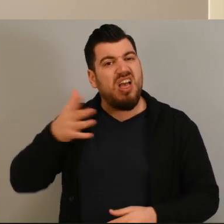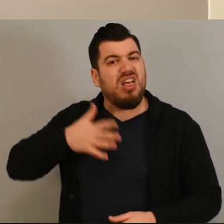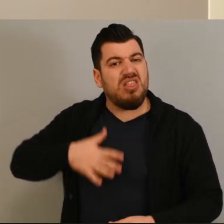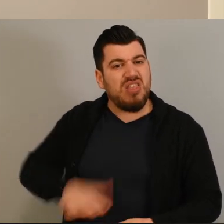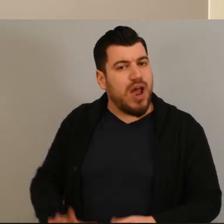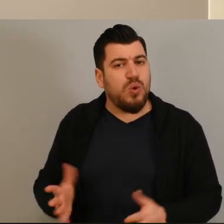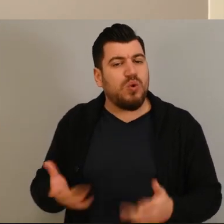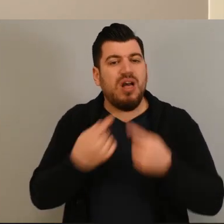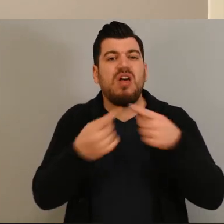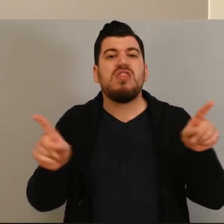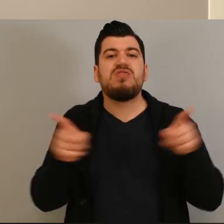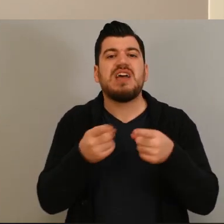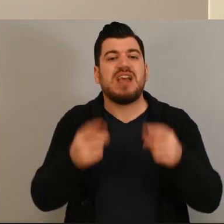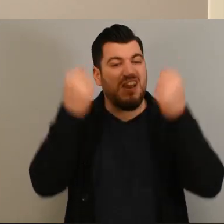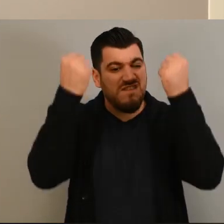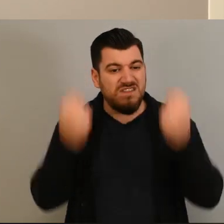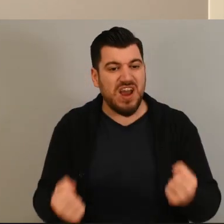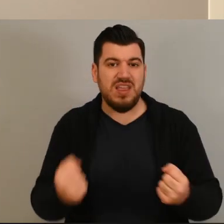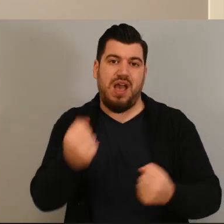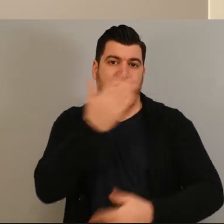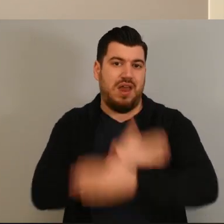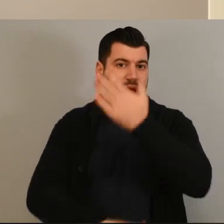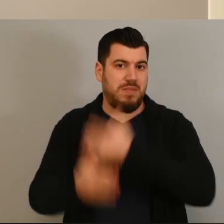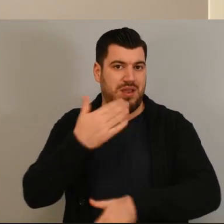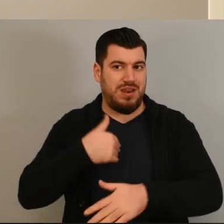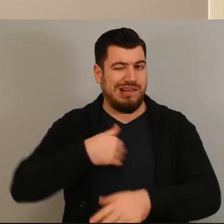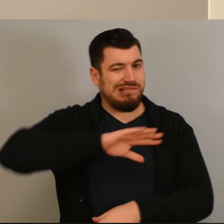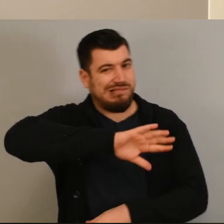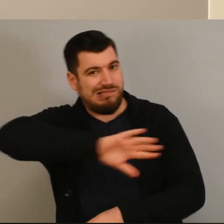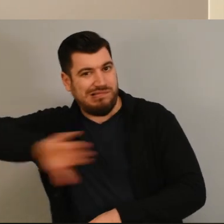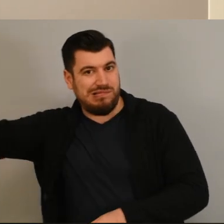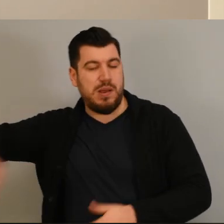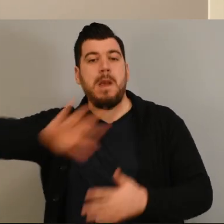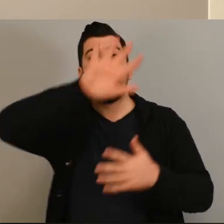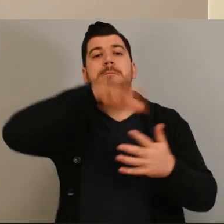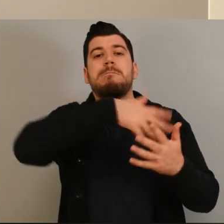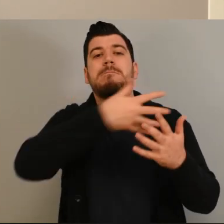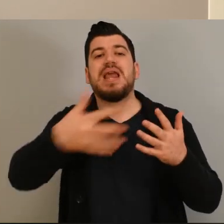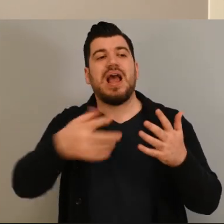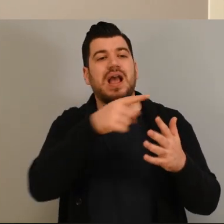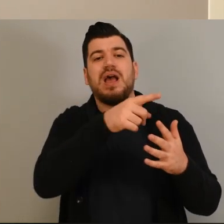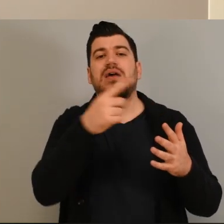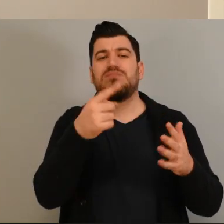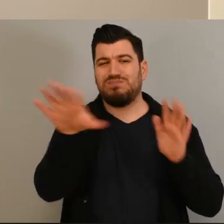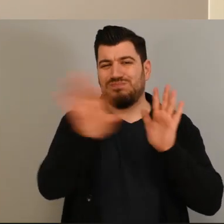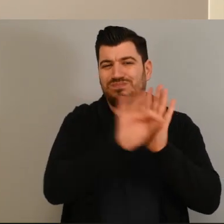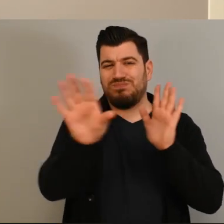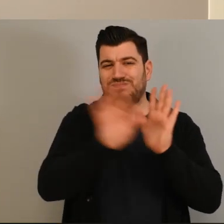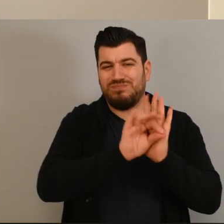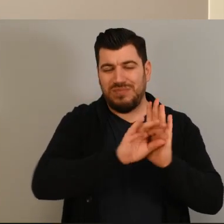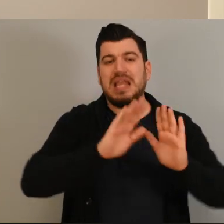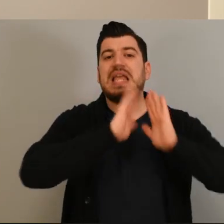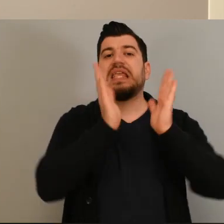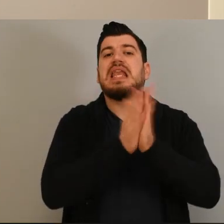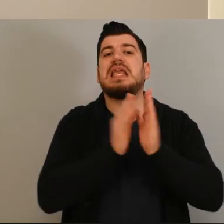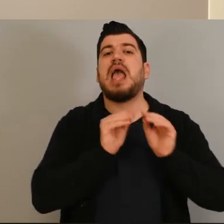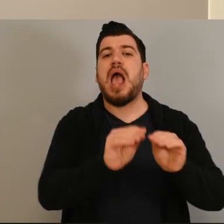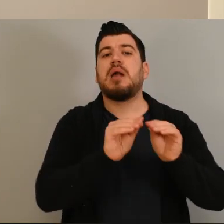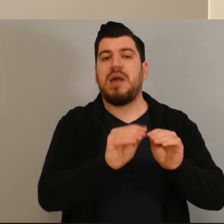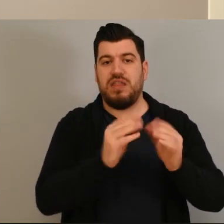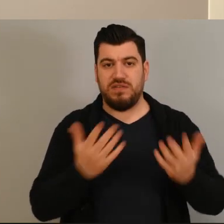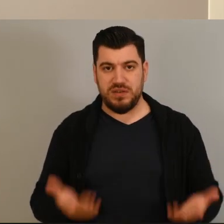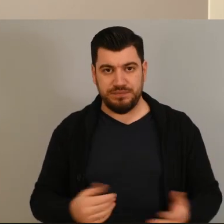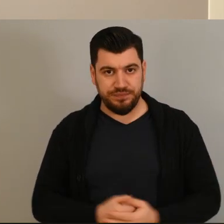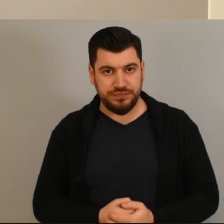αυτήν, ώστε να μείνουν πολύ εκπαιδευτικοί με βαριές αναπηρίες έξω από τους πίνακες διοριστέων